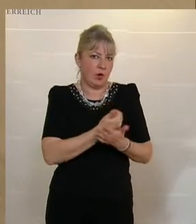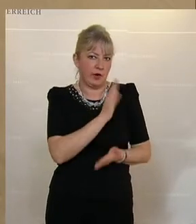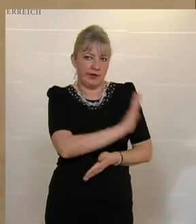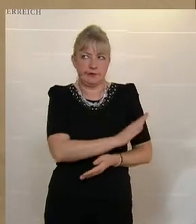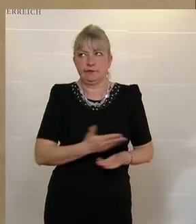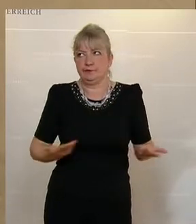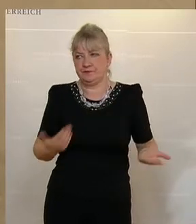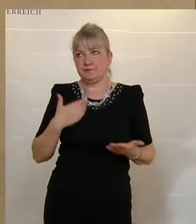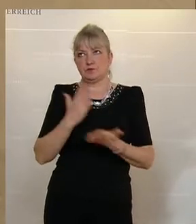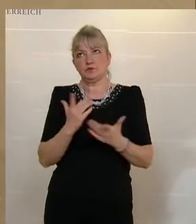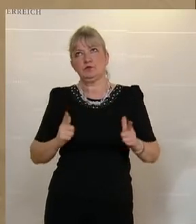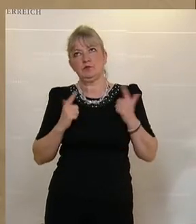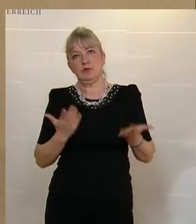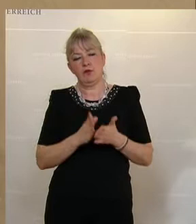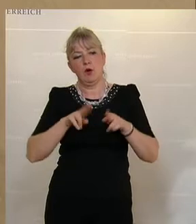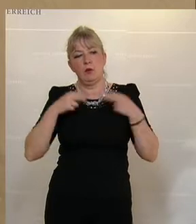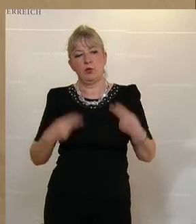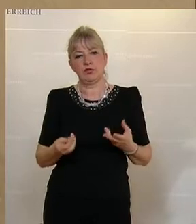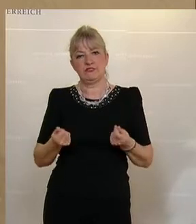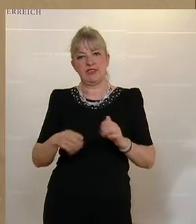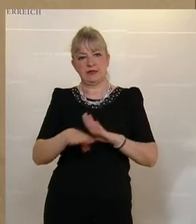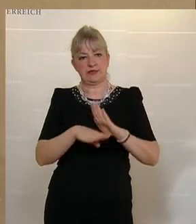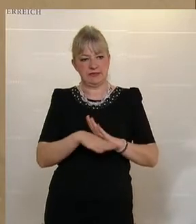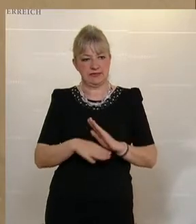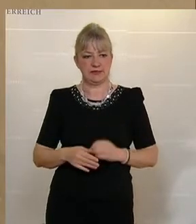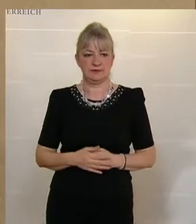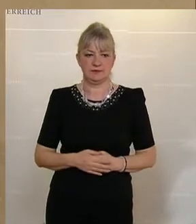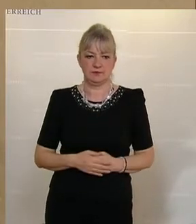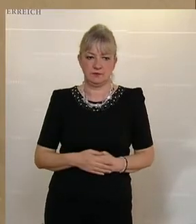das haben wir heute schon erlebt beim Bundesfinanzgesetz.